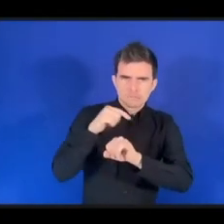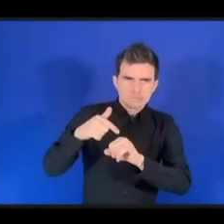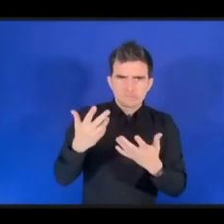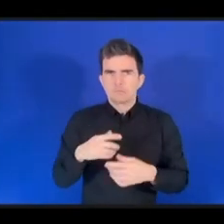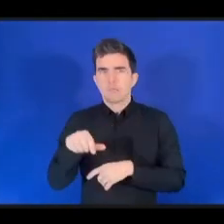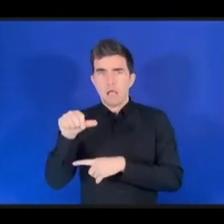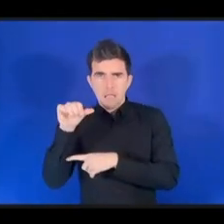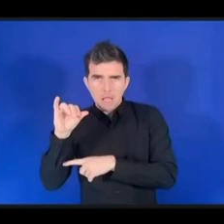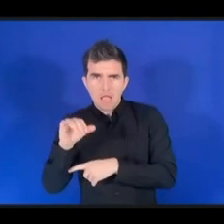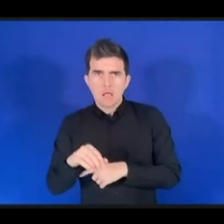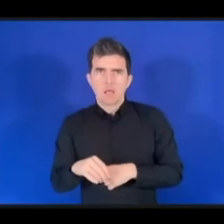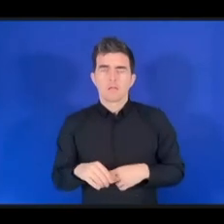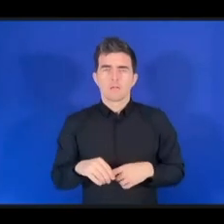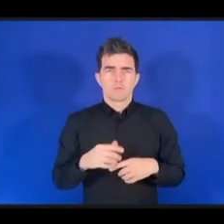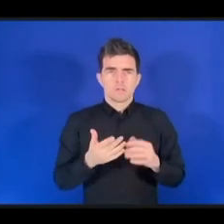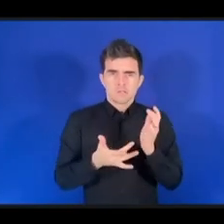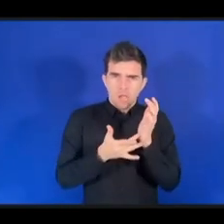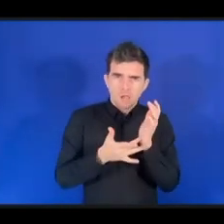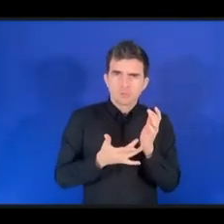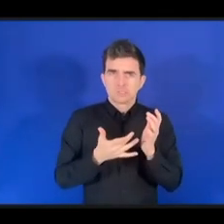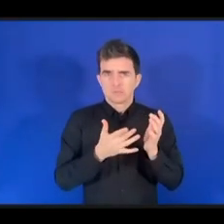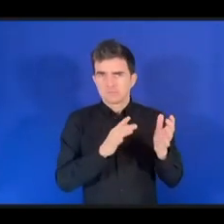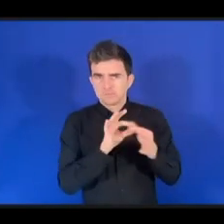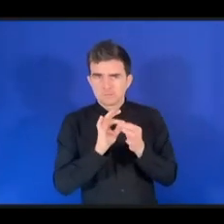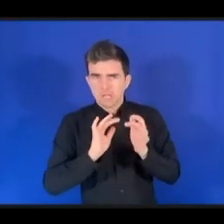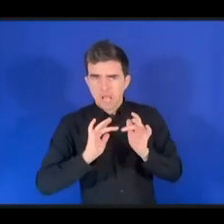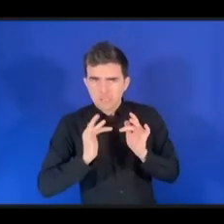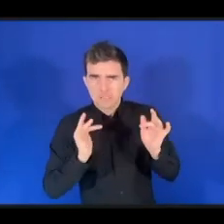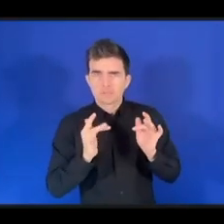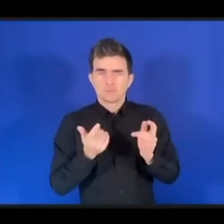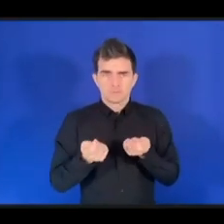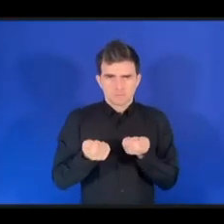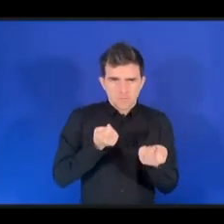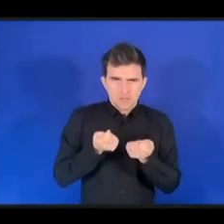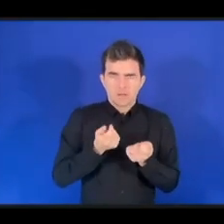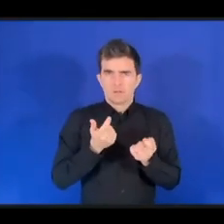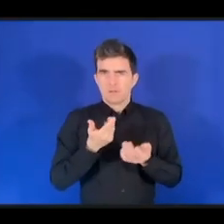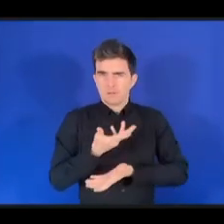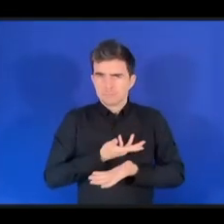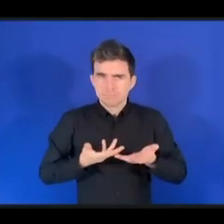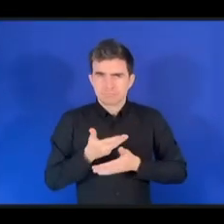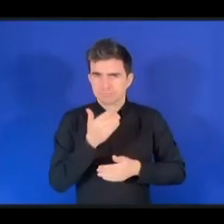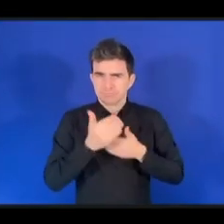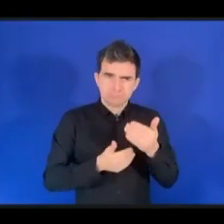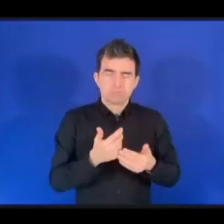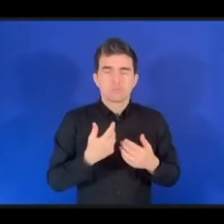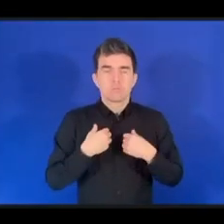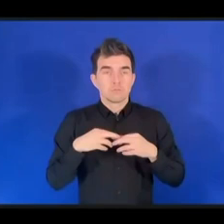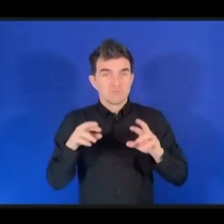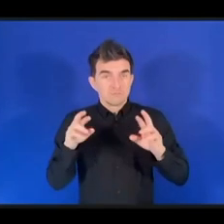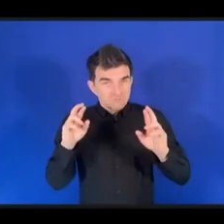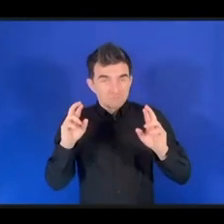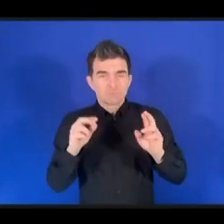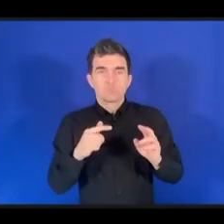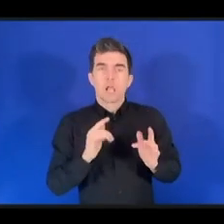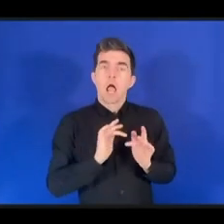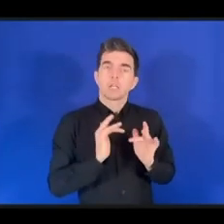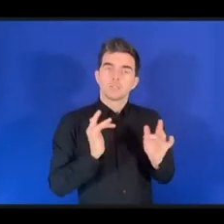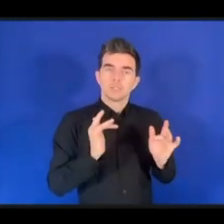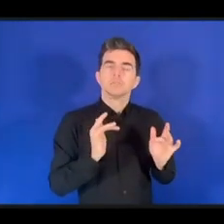искусственного интеллекта, новых технологий в отношении управления интернетом. С этой дискуссией, я надеюсь, интернет